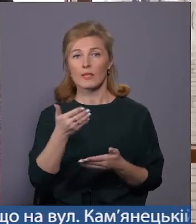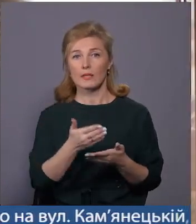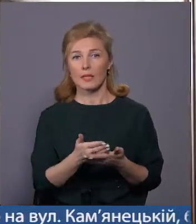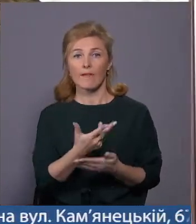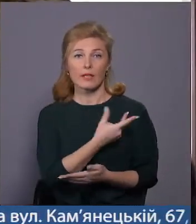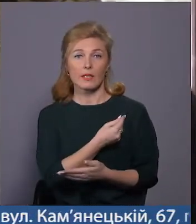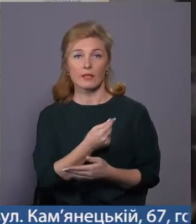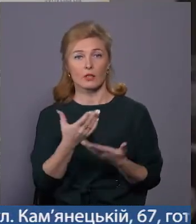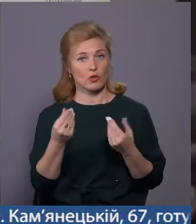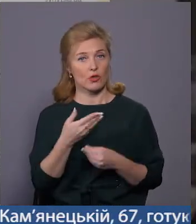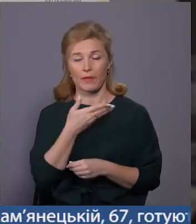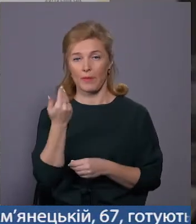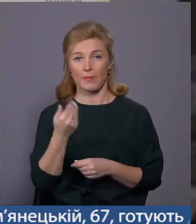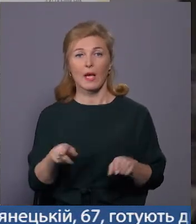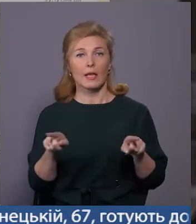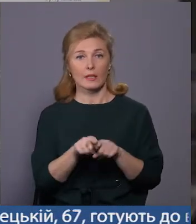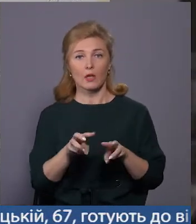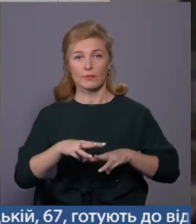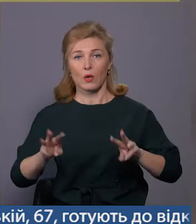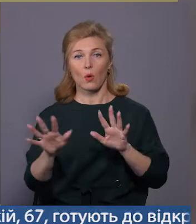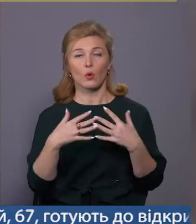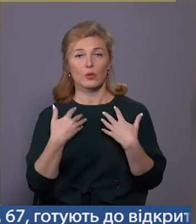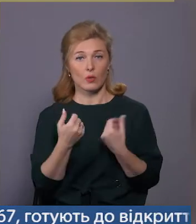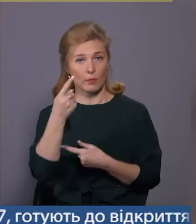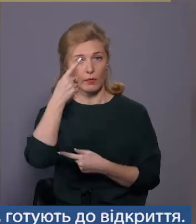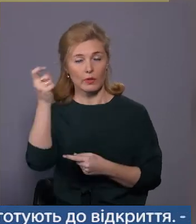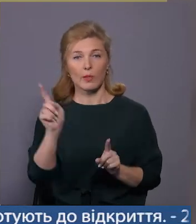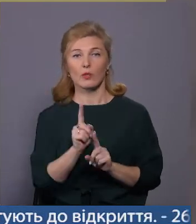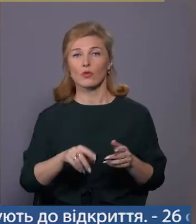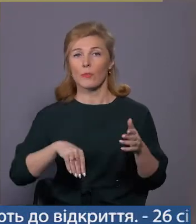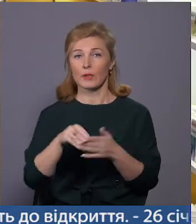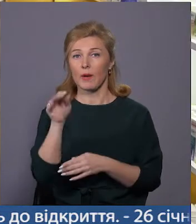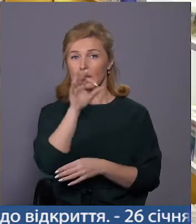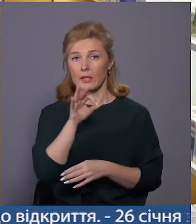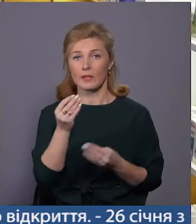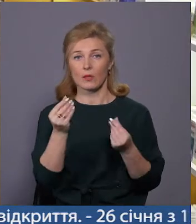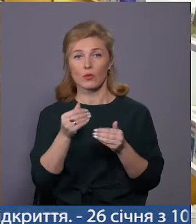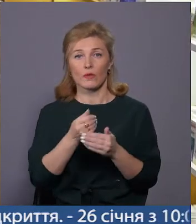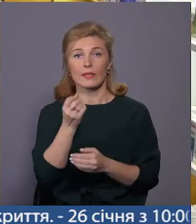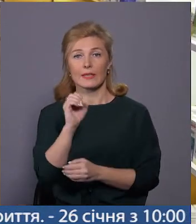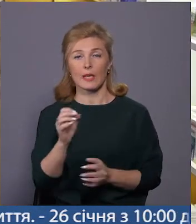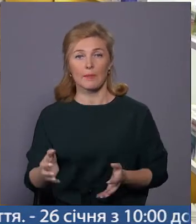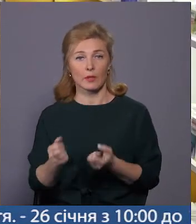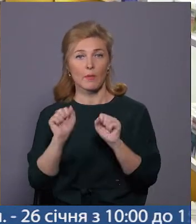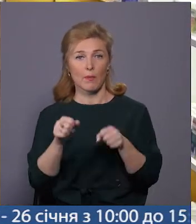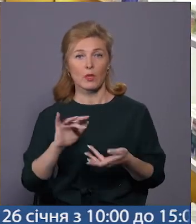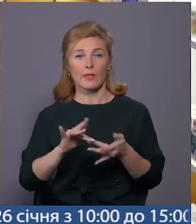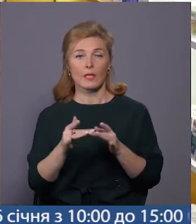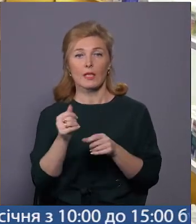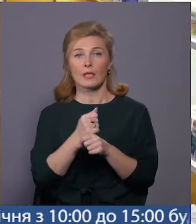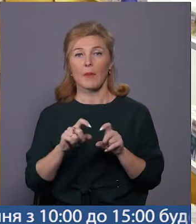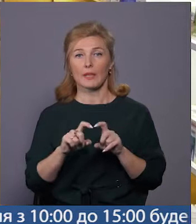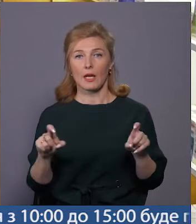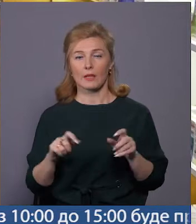ще немає? Нема. Також в Міністерстві охорони здоров'я повідомляють, що придбати ліки за кошти від її підтримки можна в інтернет-аптеках.